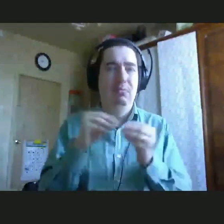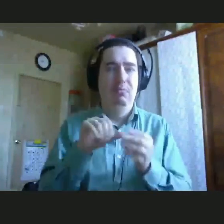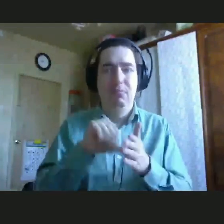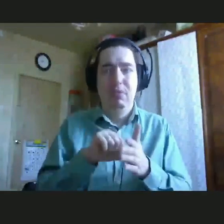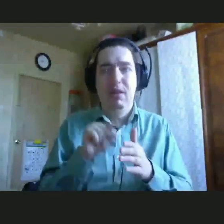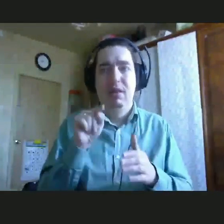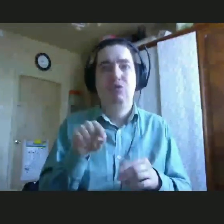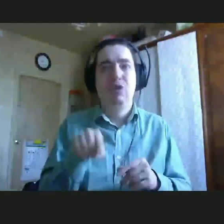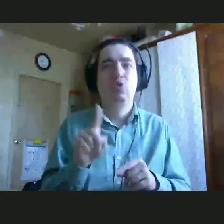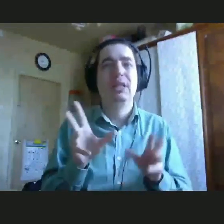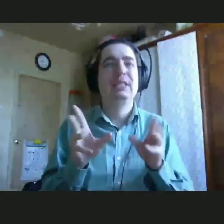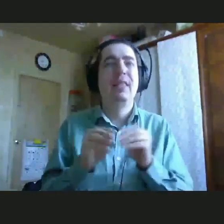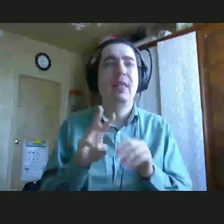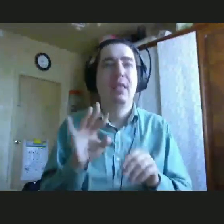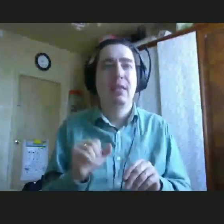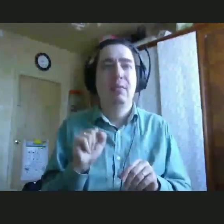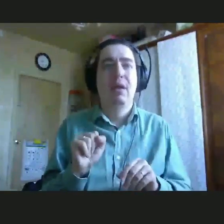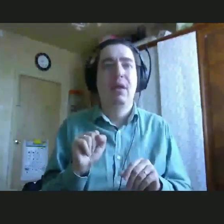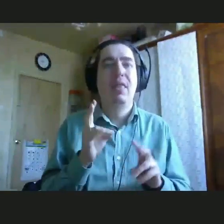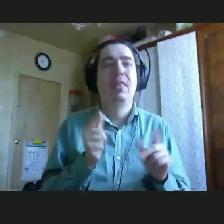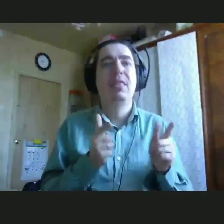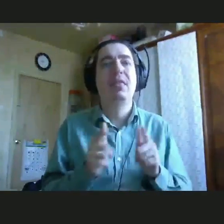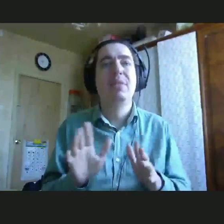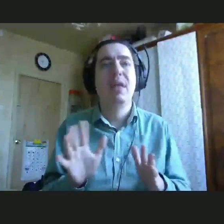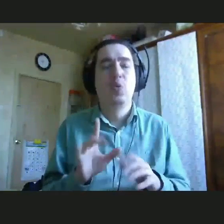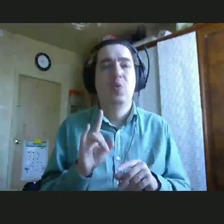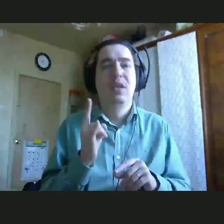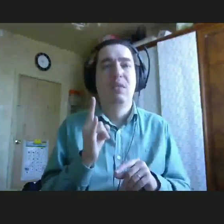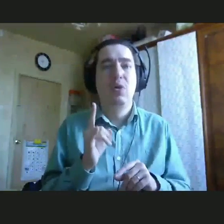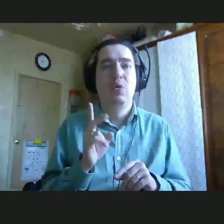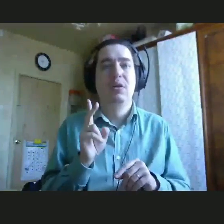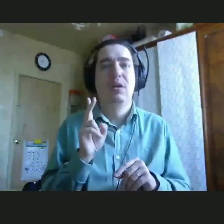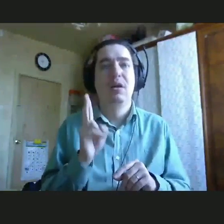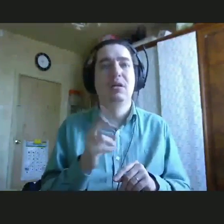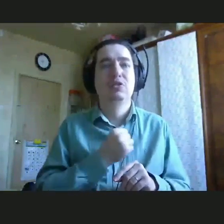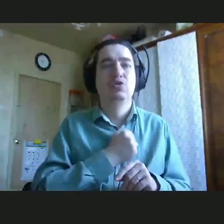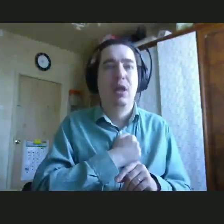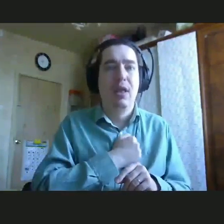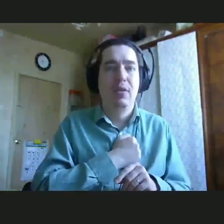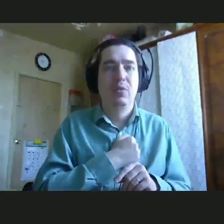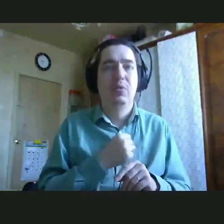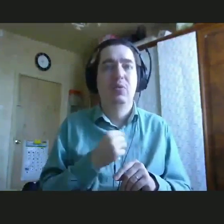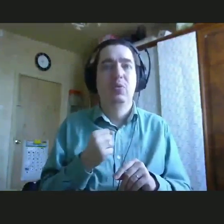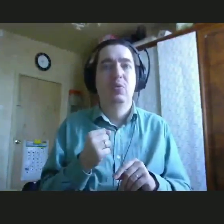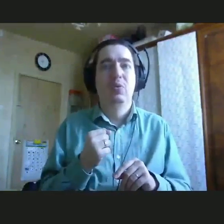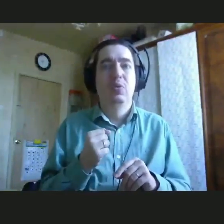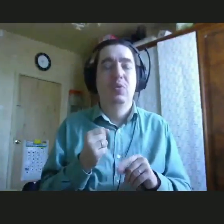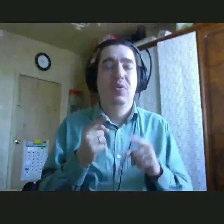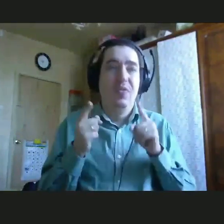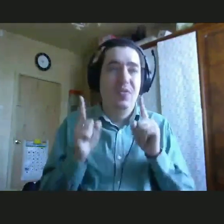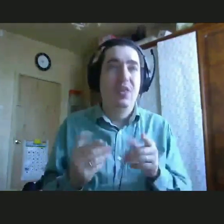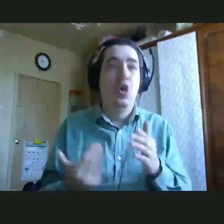даже не то, что с ними, да, а не подготовив ребенка к, к сожалению, там, суровым реалиям нашей